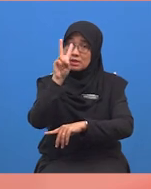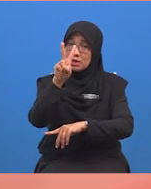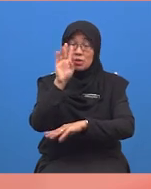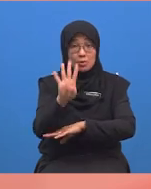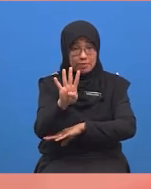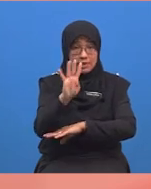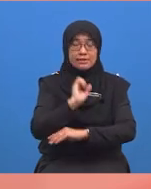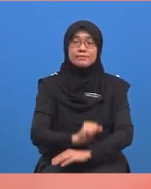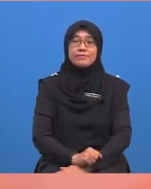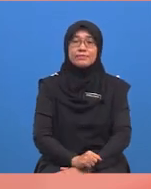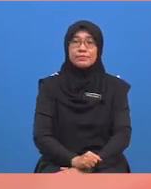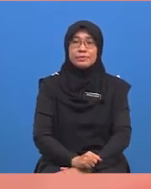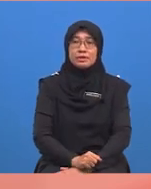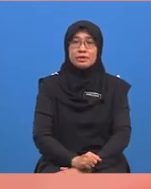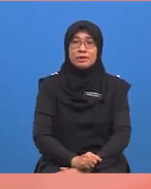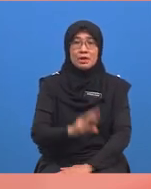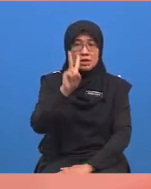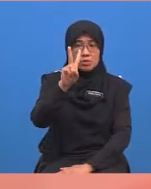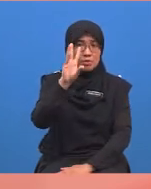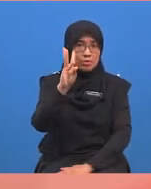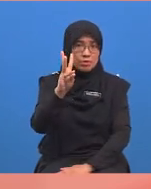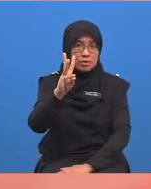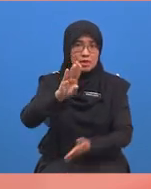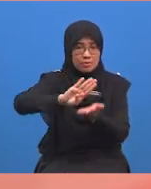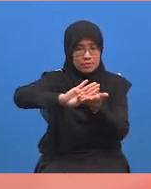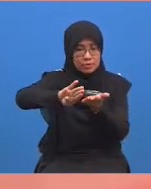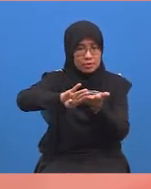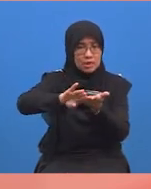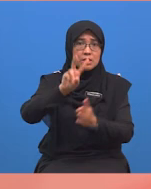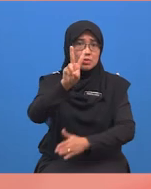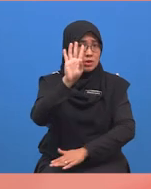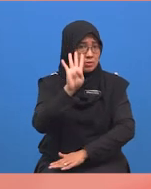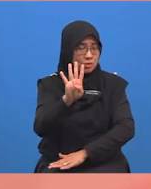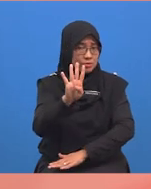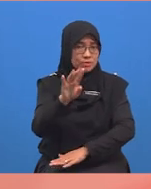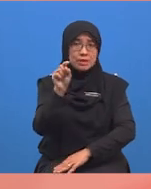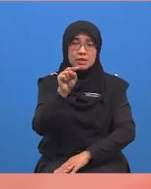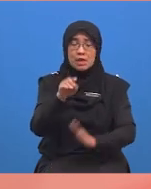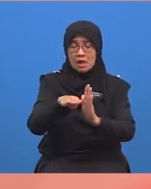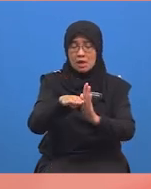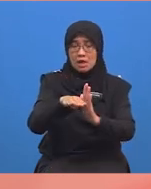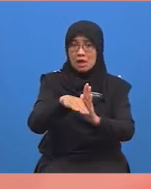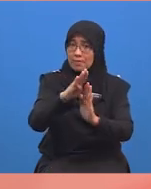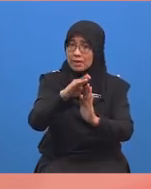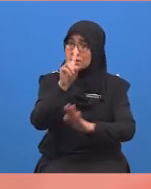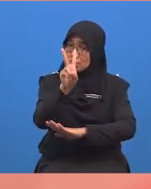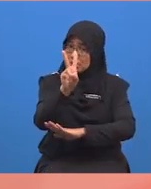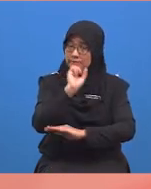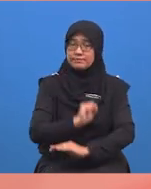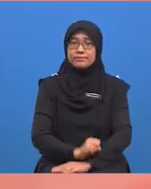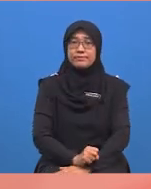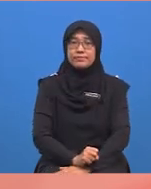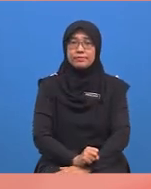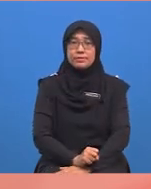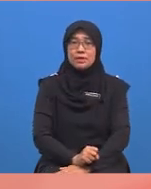dengan dua puluh empat. Dua puluh enam tolak dua puluh empat bahakinya adalah dua.